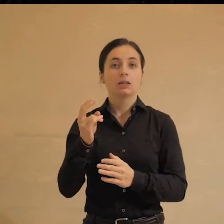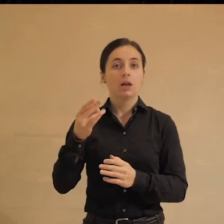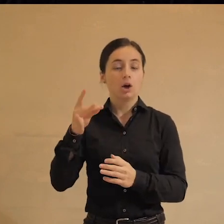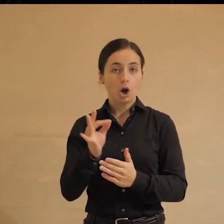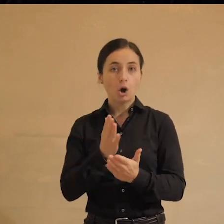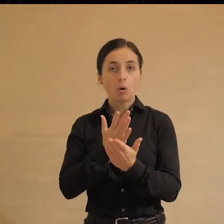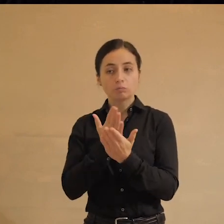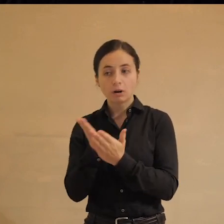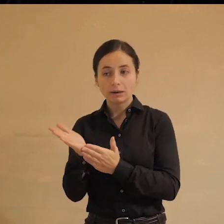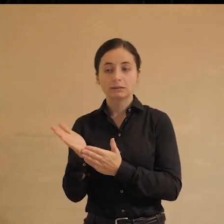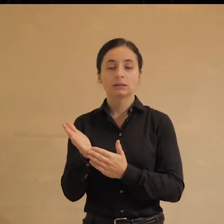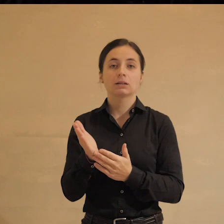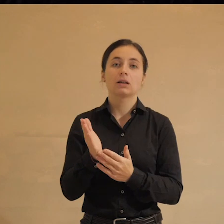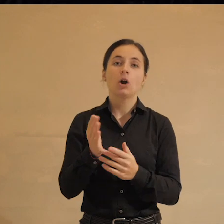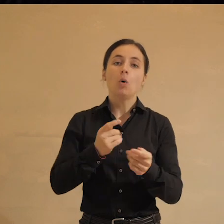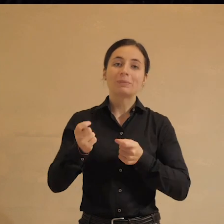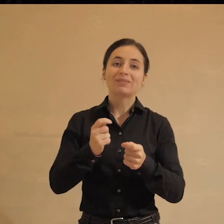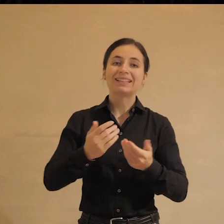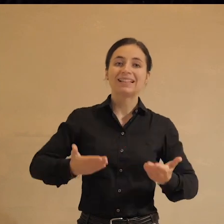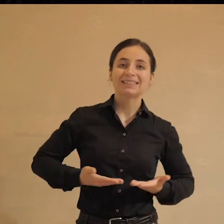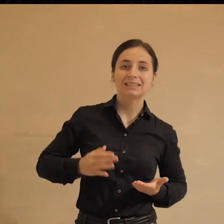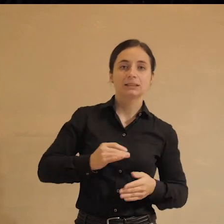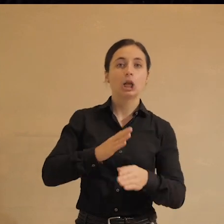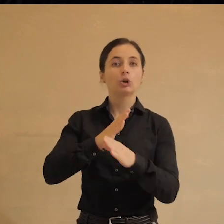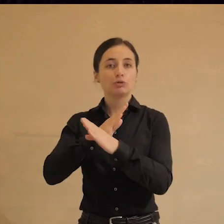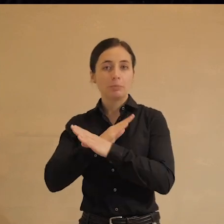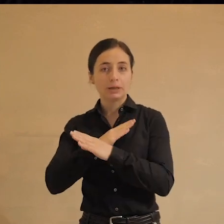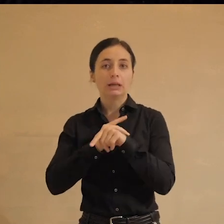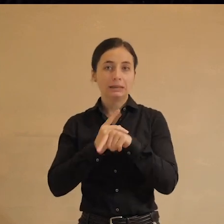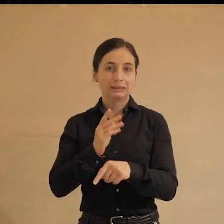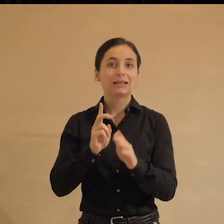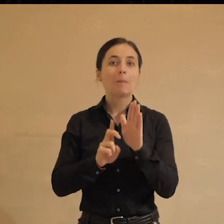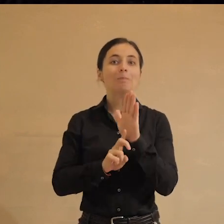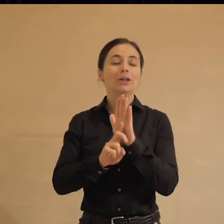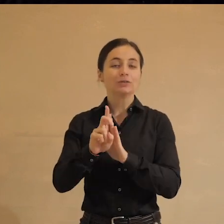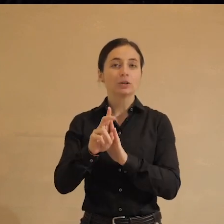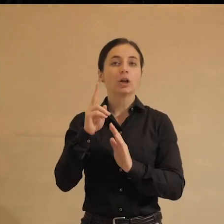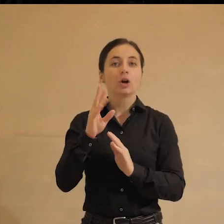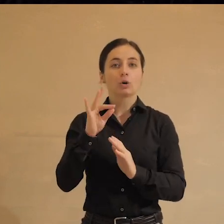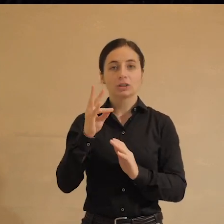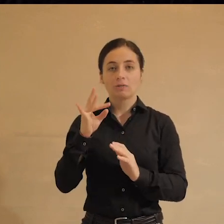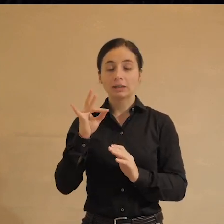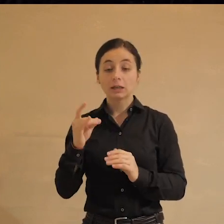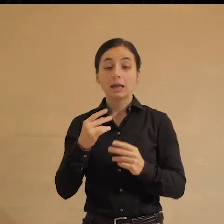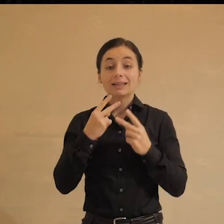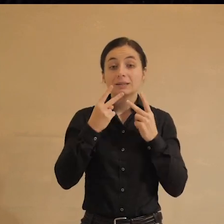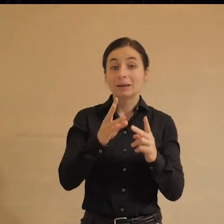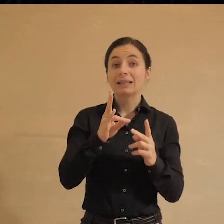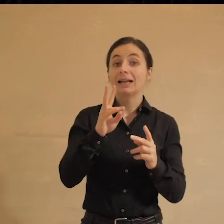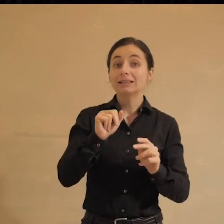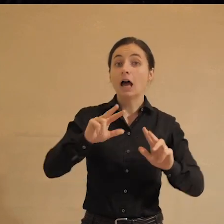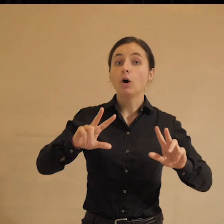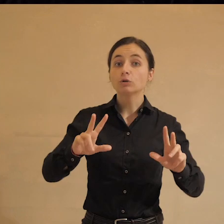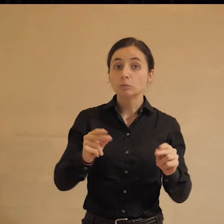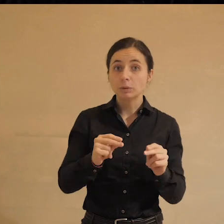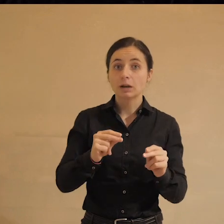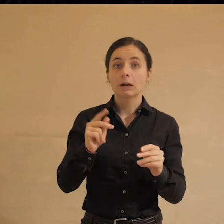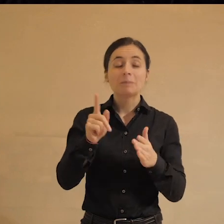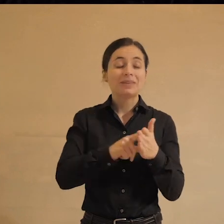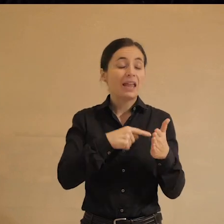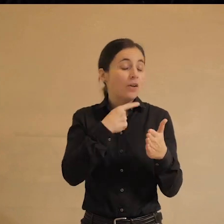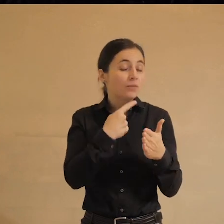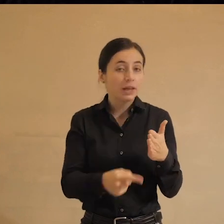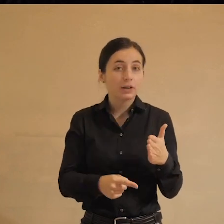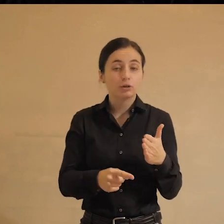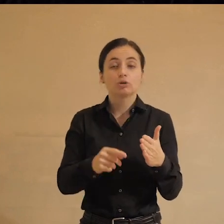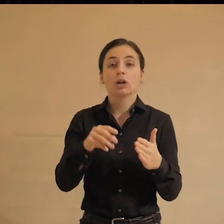жизнью и смертью, тут пока у нас царствуют православные консерваторы. Глядя на успехи, ни во что не верующих